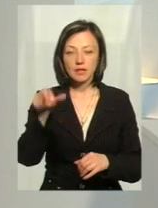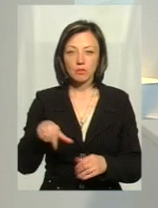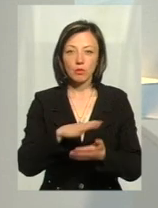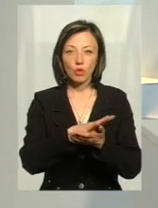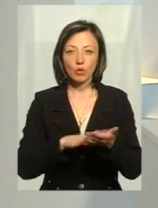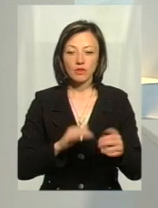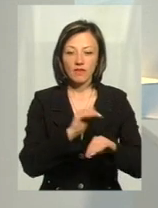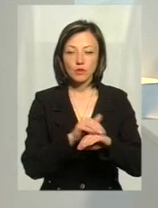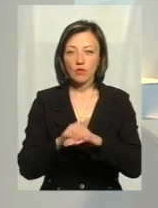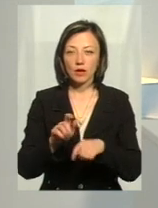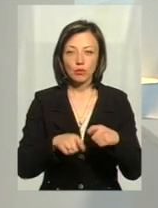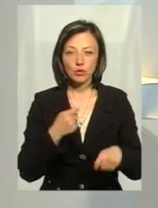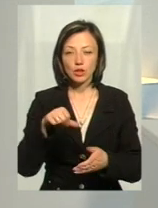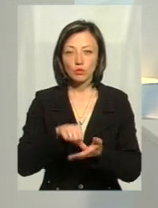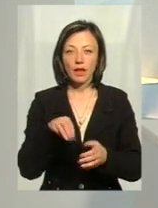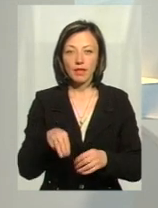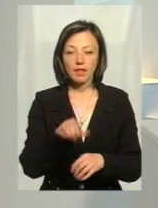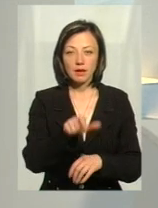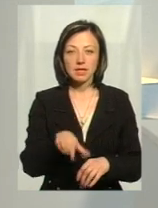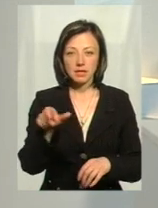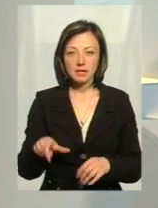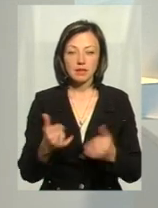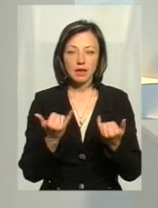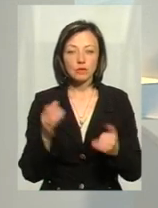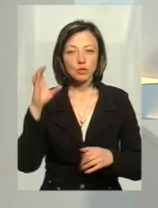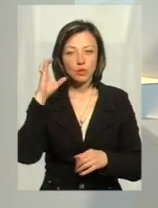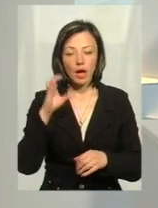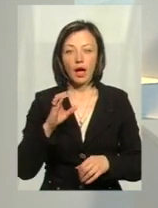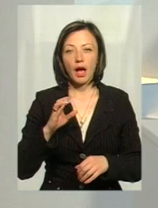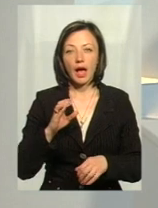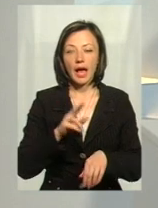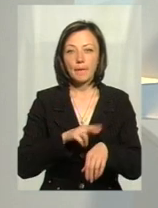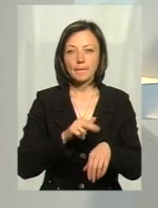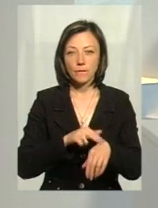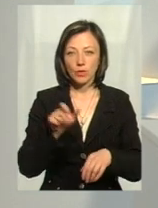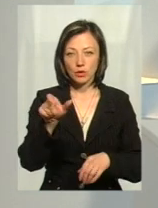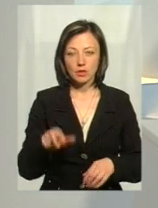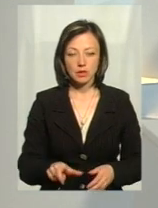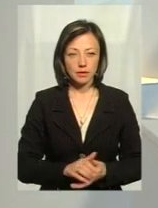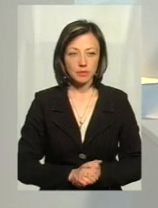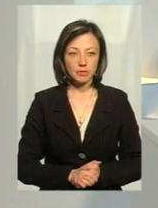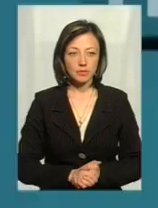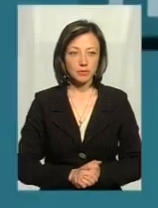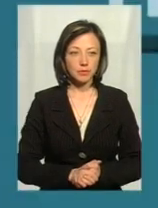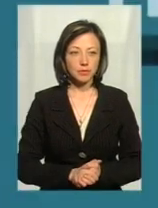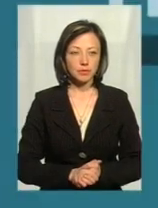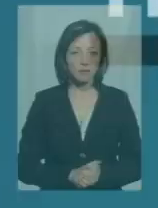продовжують фіксувати порушення за участю таксистів. Зараз послухаємо інспектора поліції Ірину Яцкову. Прошу.